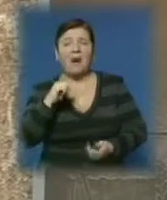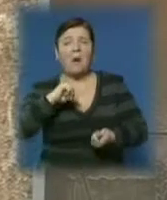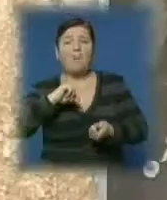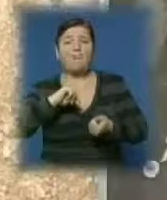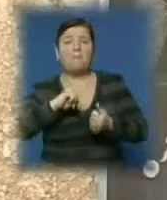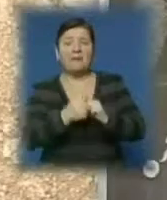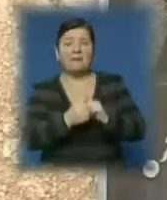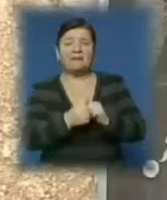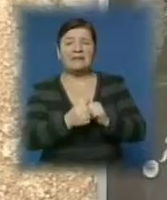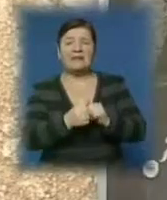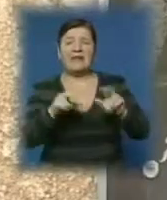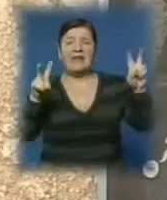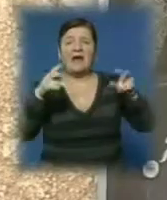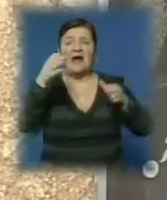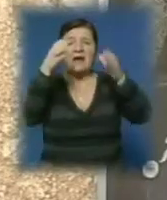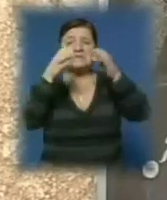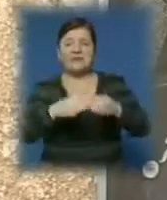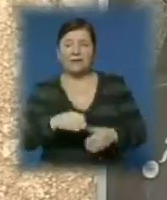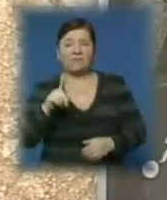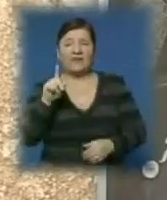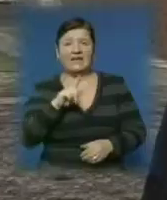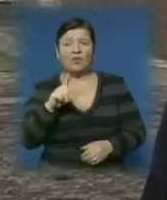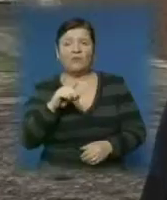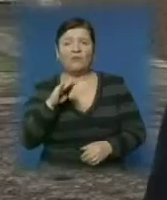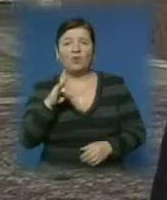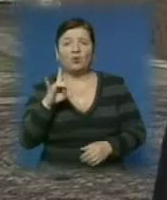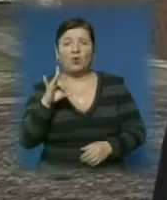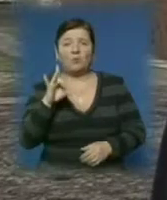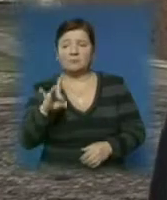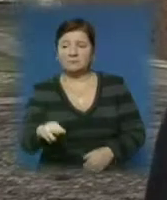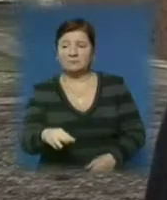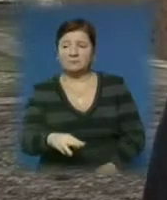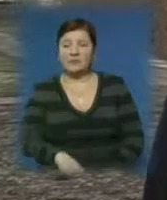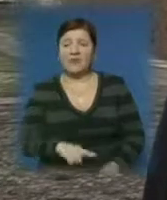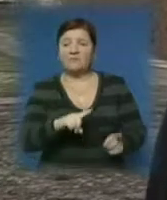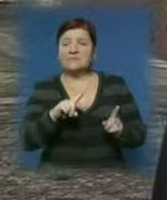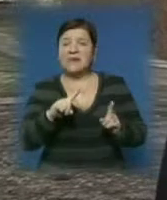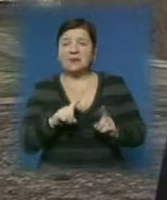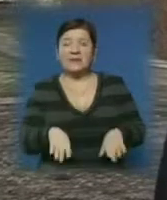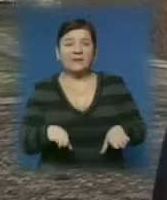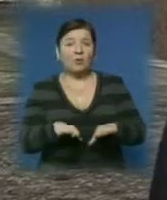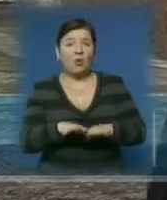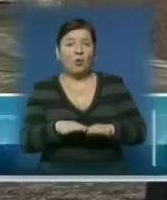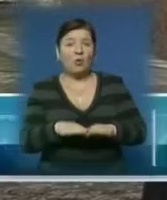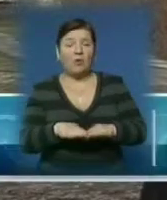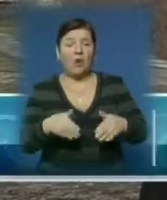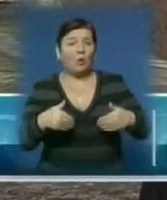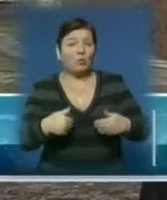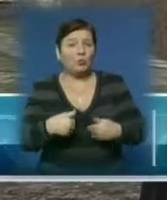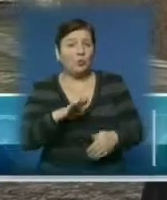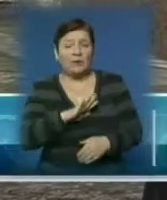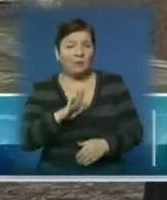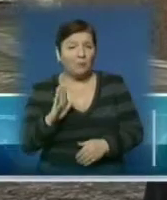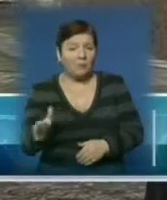голодомору, напередодні освячений владикою Феодором. Так, дав Бог, у Закарпатті не було голодомору 32-33 років,